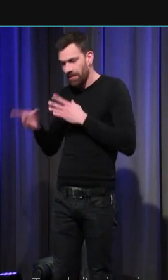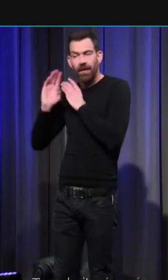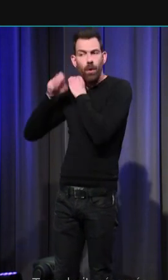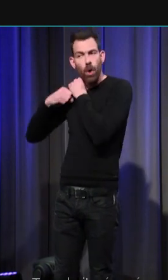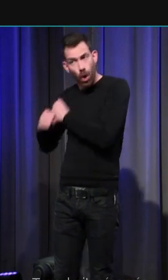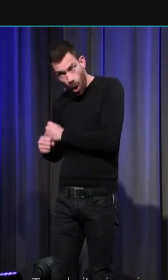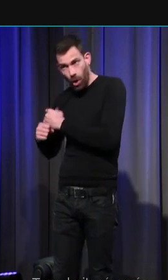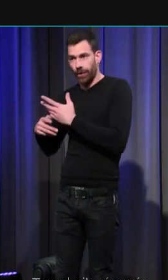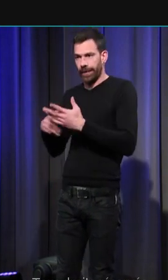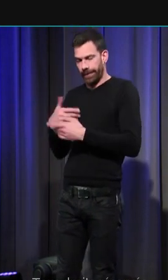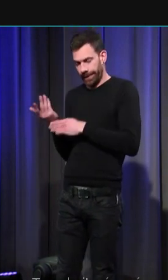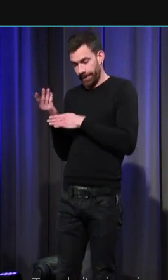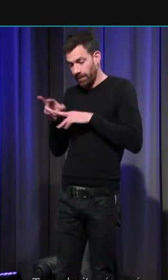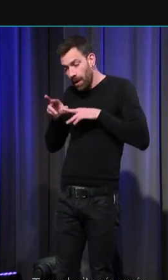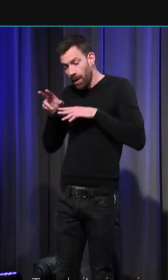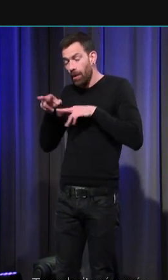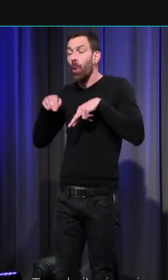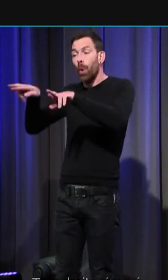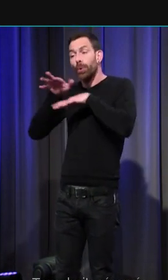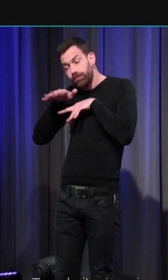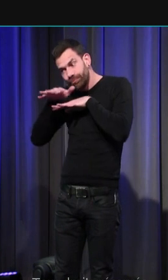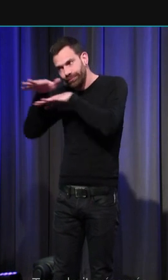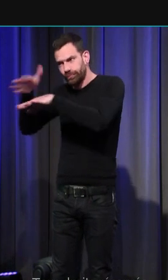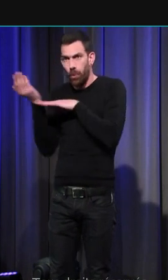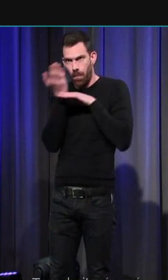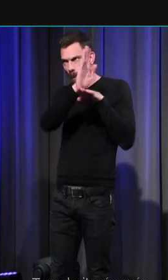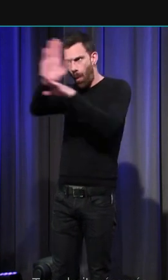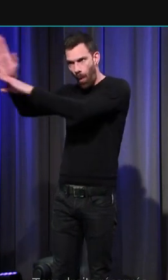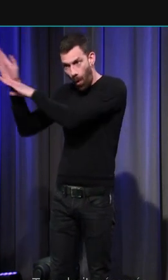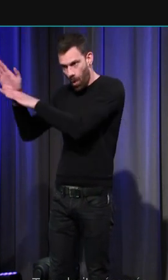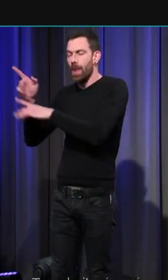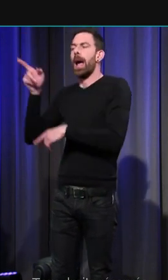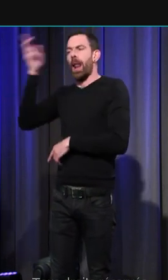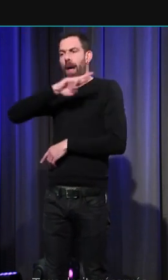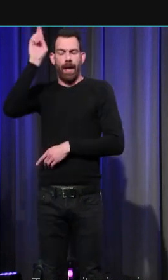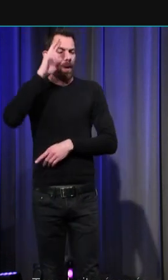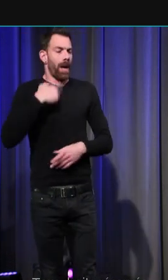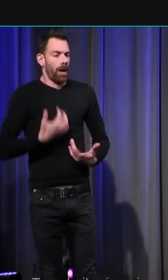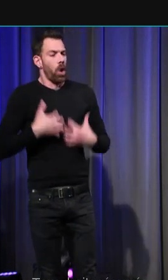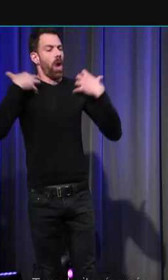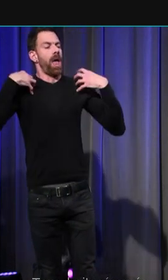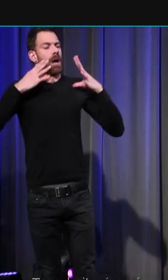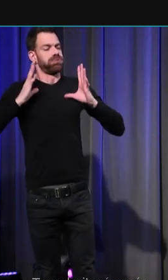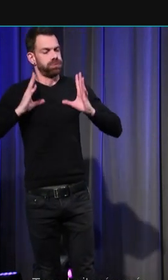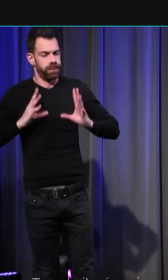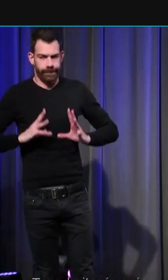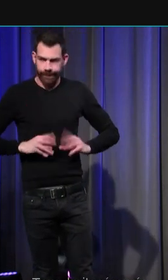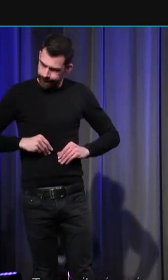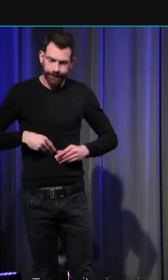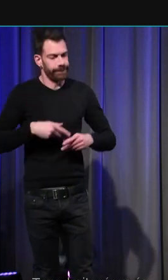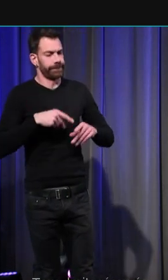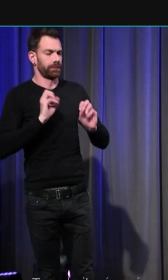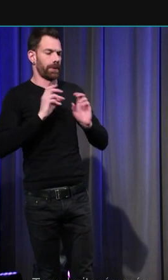III finit par ravaler sa colère certains chroniqueurs notamment Froissart qui en a produit le récit qui va le plus marquer